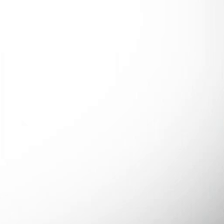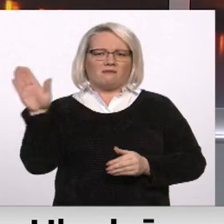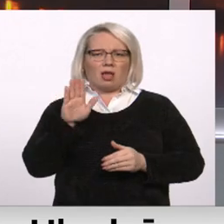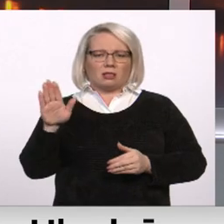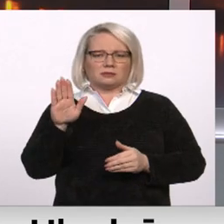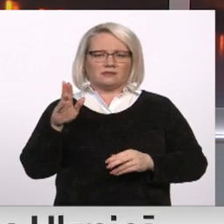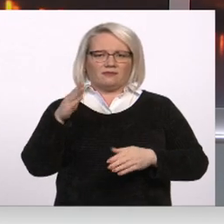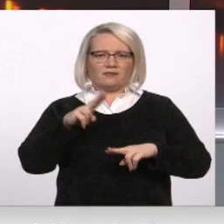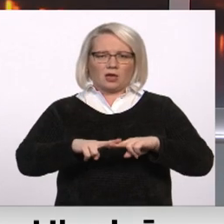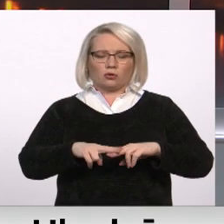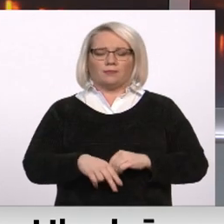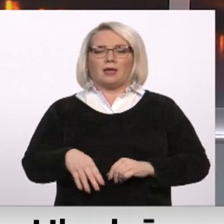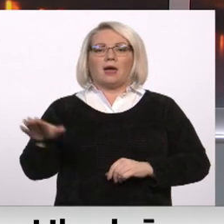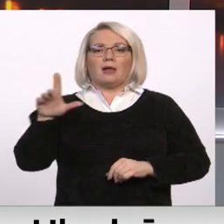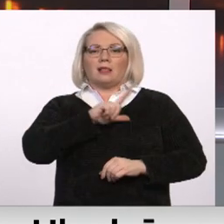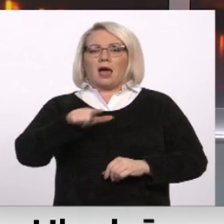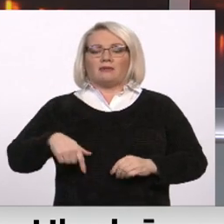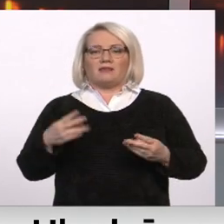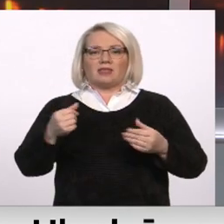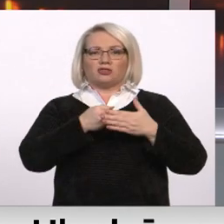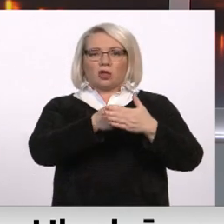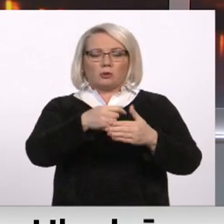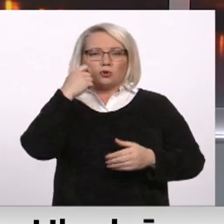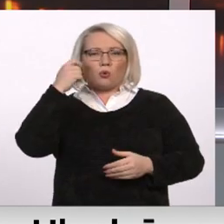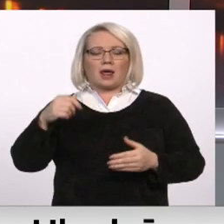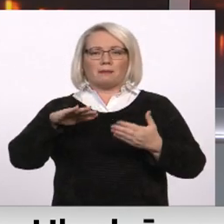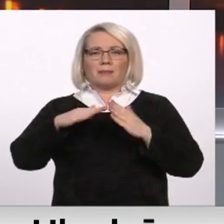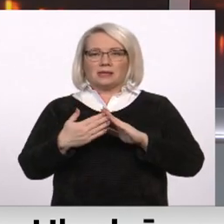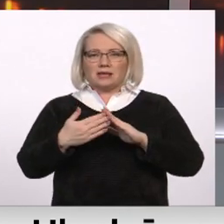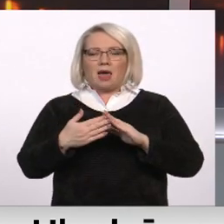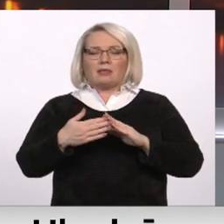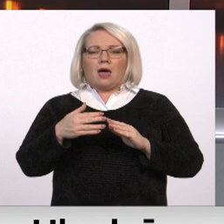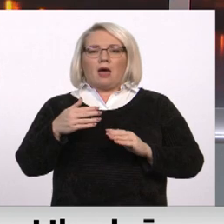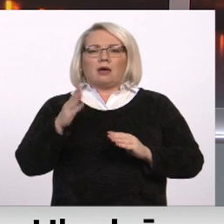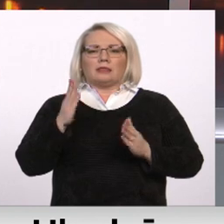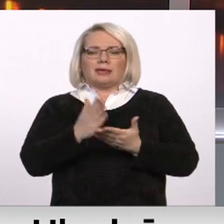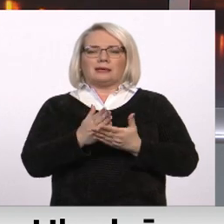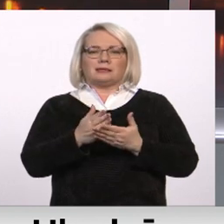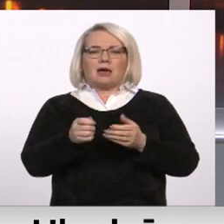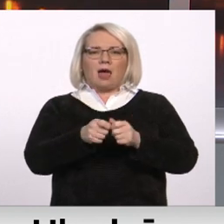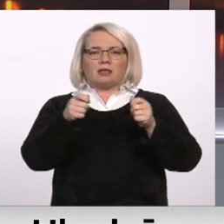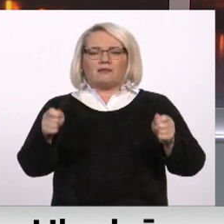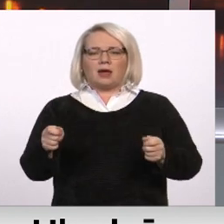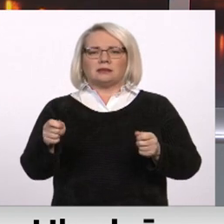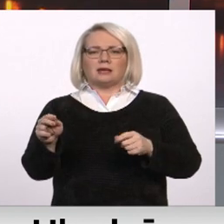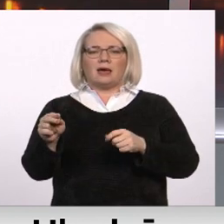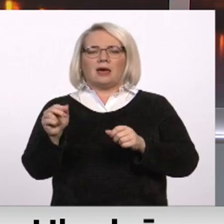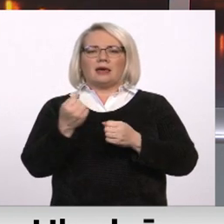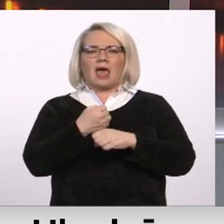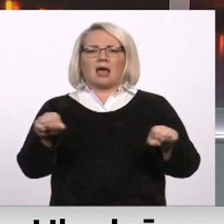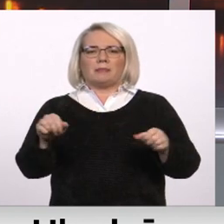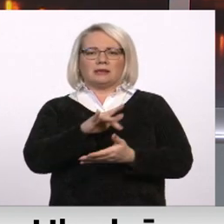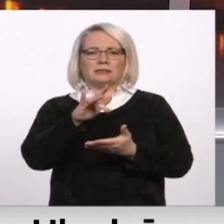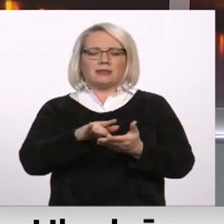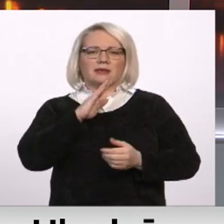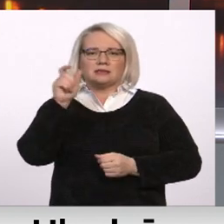Ar Latvijas finanšu atbalstu, Ukraiņas pilsētā Ivano Frankivskā nākamnedēļ tiks atvērts ar rehabilitācijas centrs sievietēm, kas